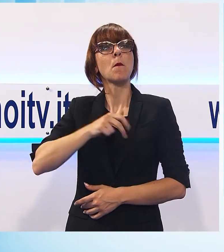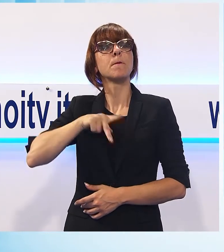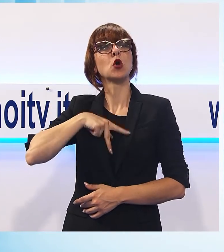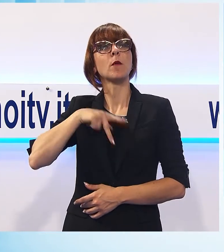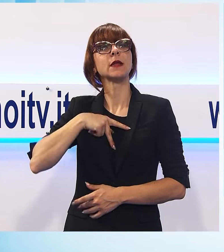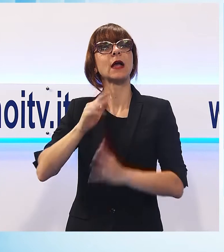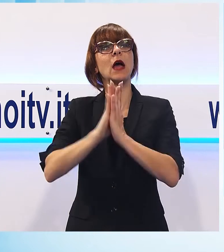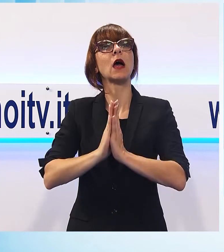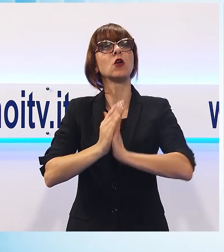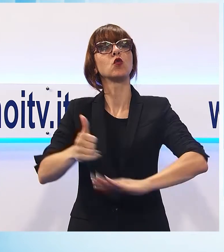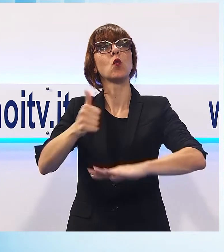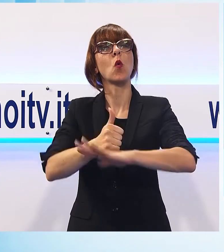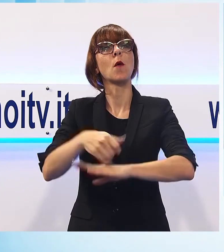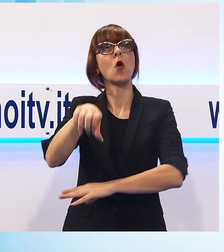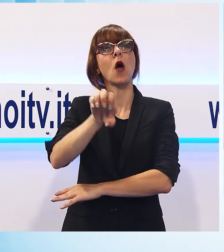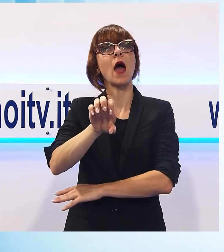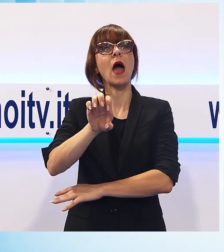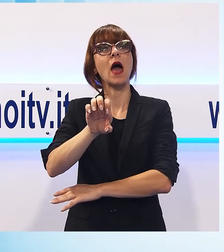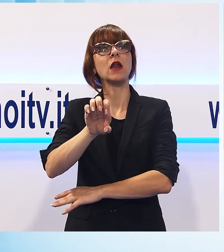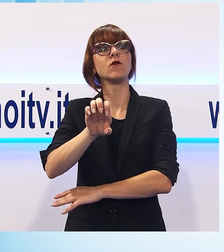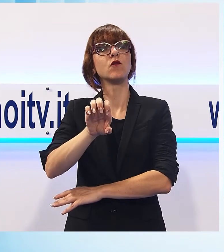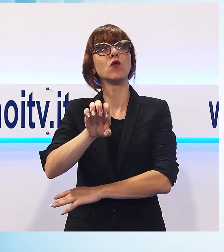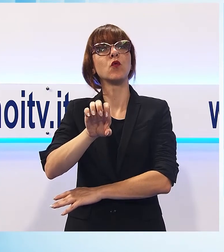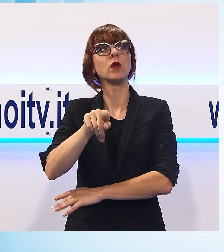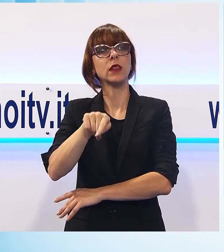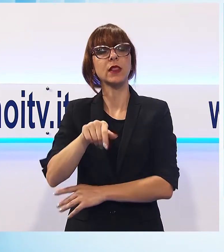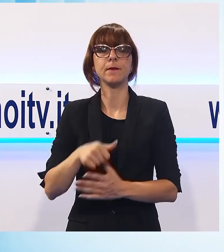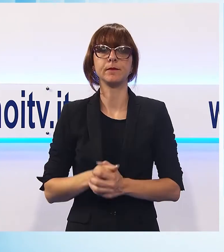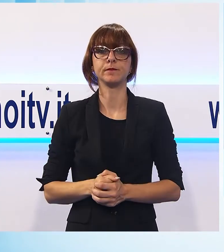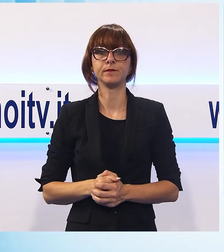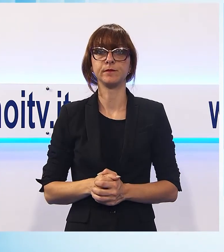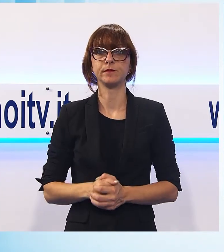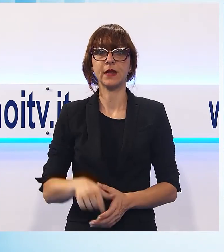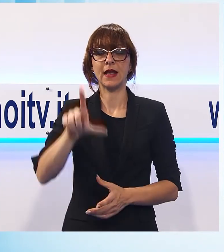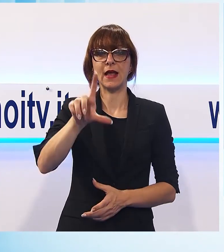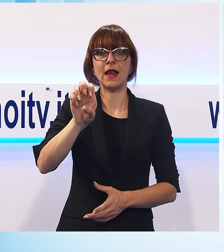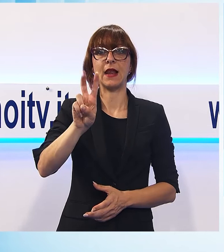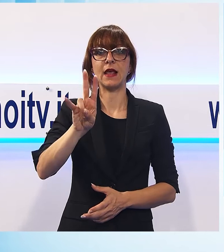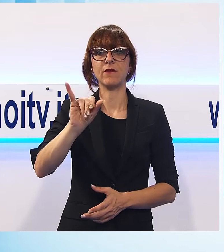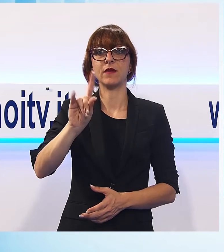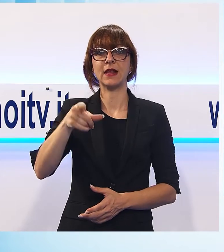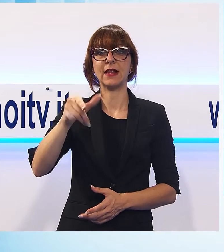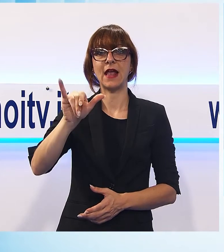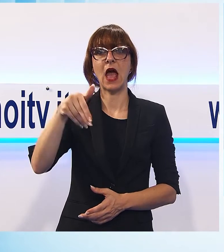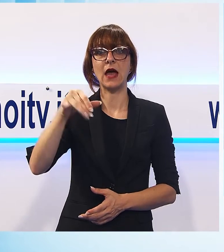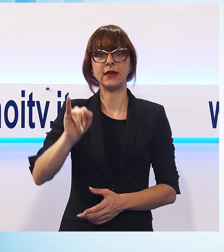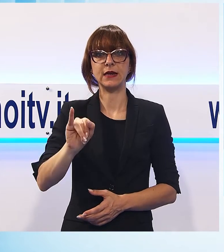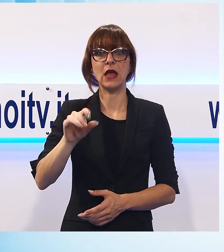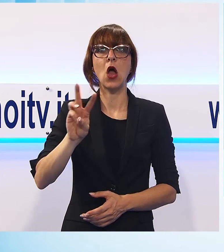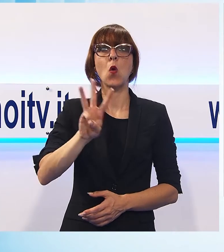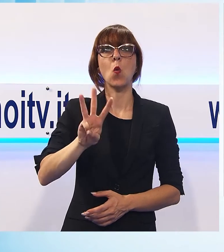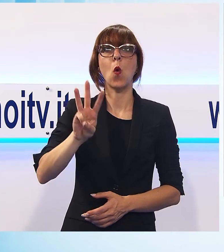Germania. E adesso andiamo all'Evigliani, è stato boom di presenze per il Wine Art Festival.